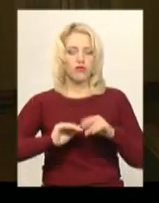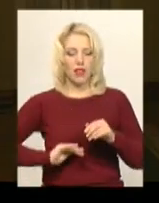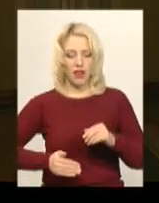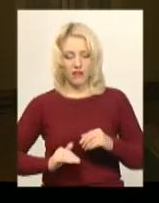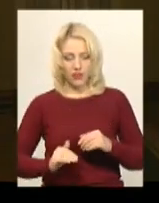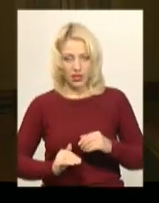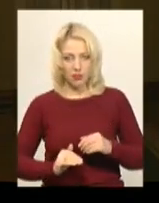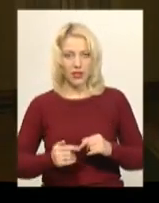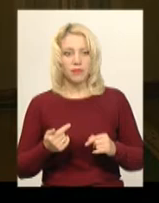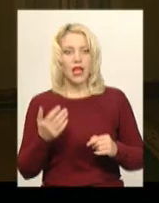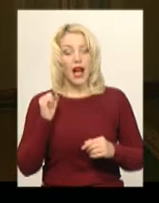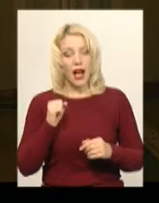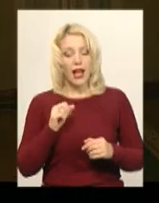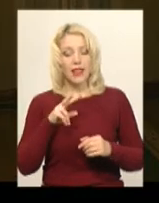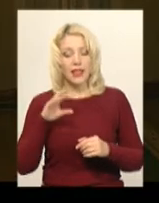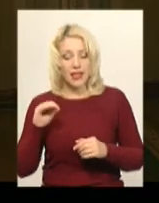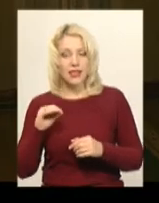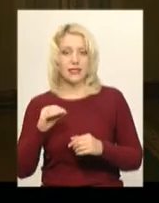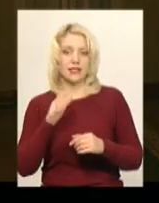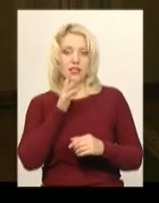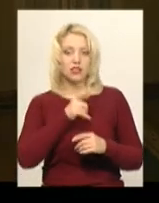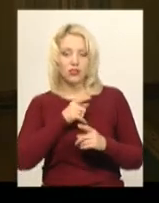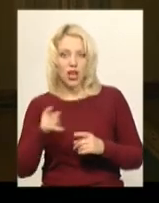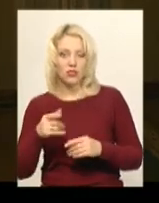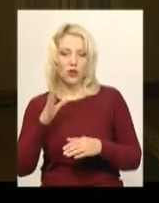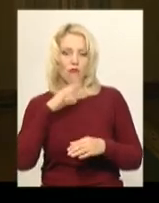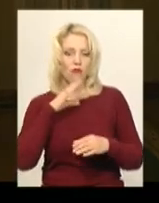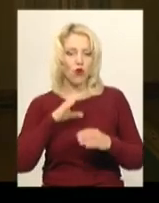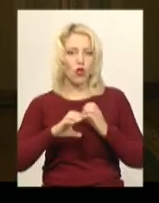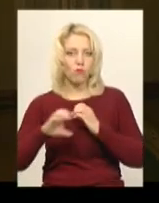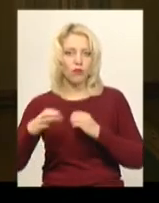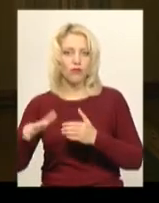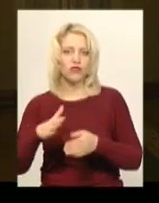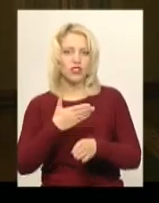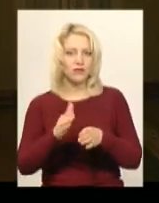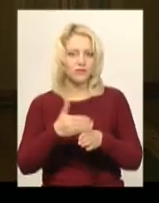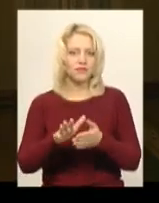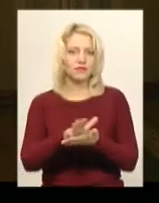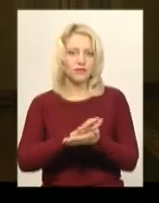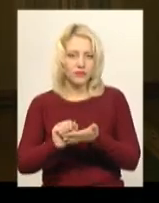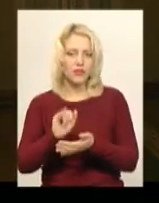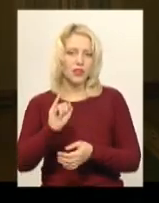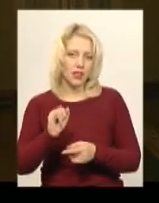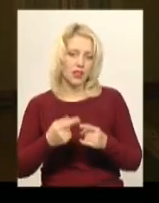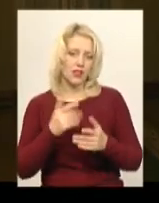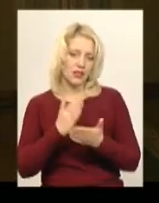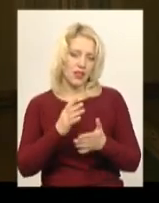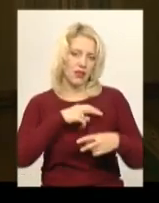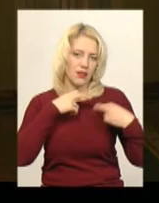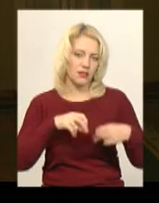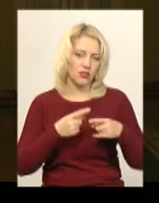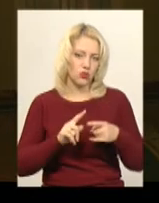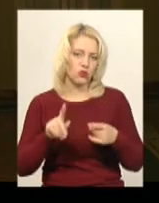«Спецбудмеханізація». Але з часом даний водопровід вже вийшов з ладу і практично є ризик того, що багато підприємців